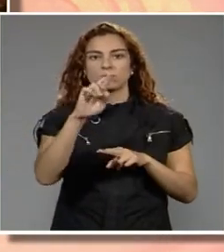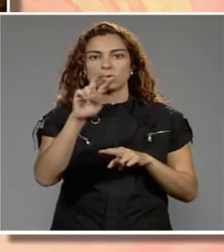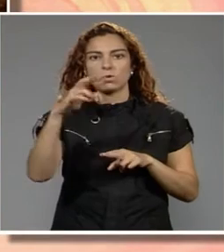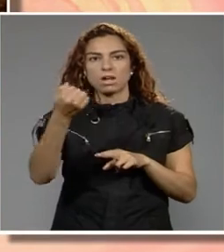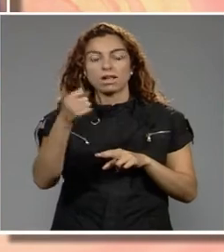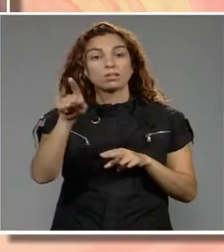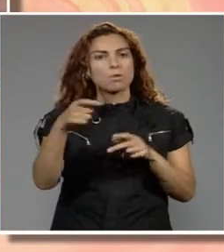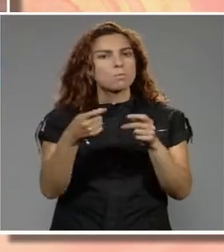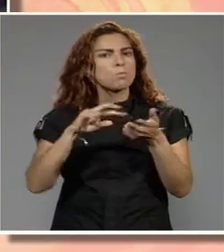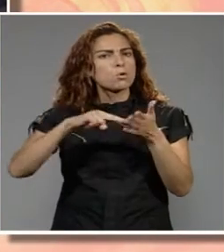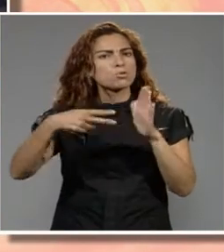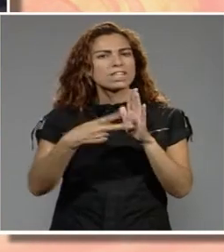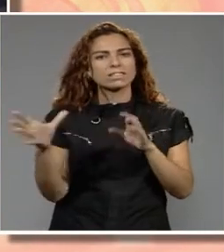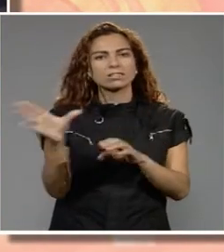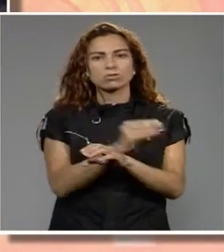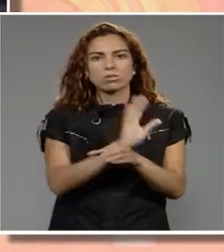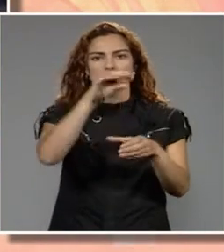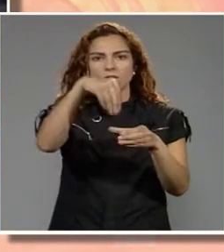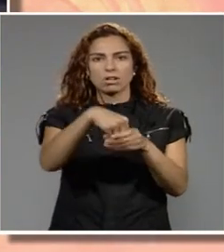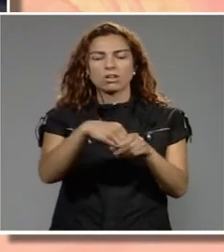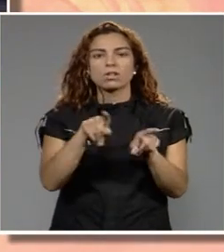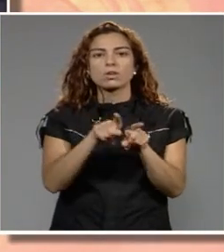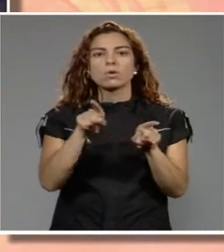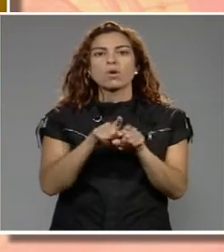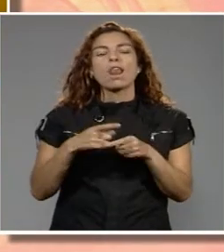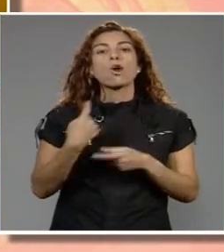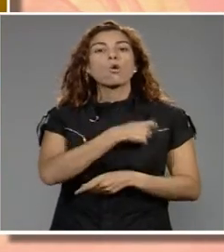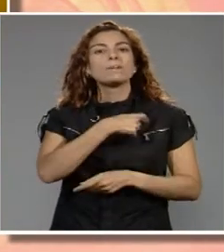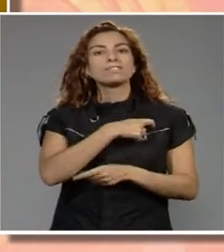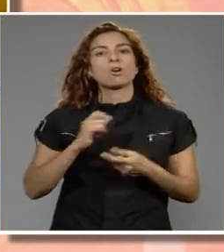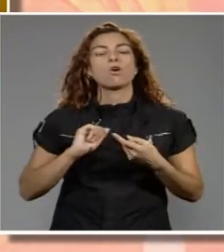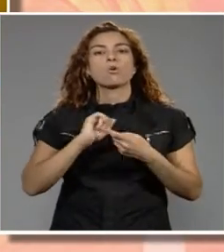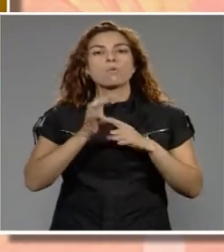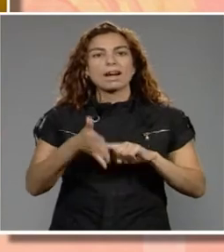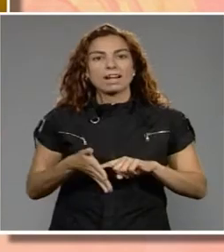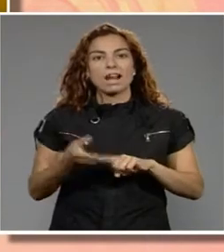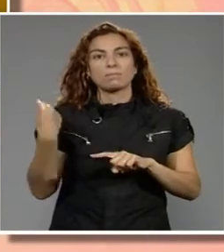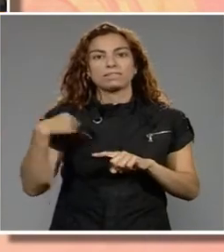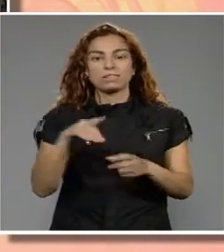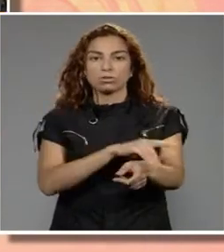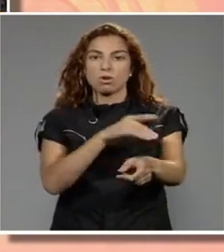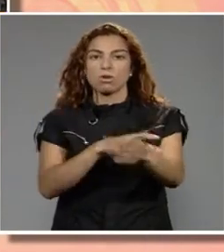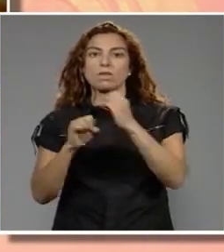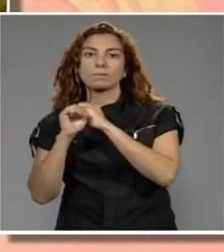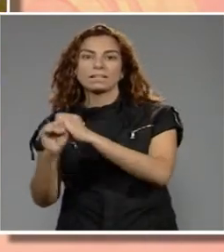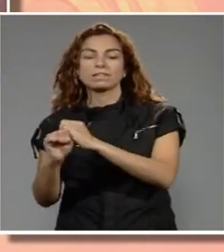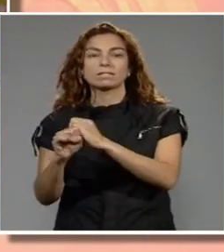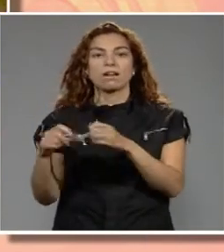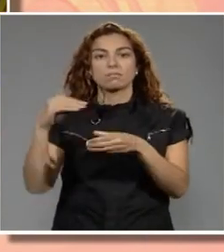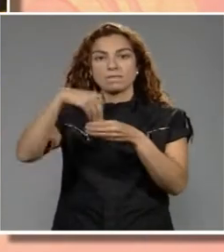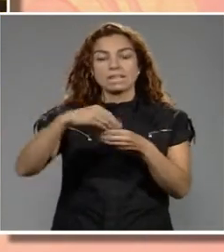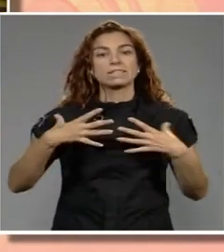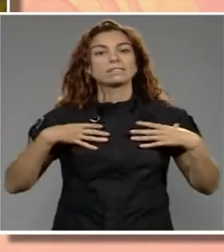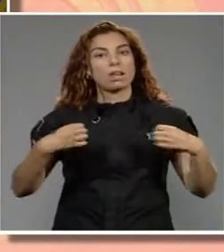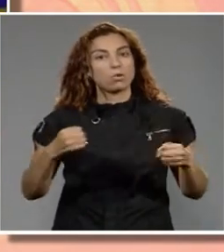Tots aquests projectes es coordinen a la Comissió Comarcal de Prevenció de Drogodependències. Està formada per representants de diferents àmbits, com la salut,